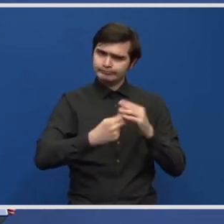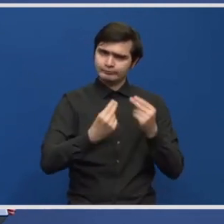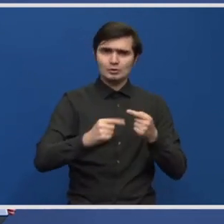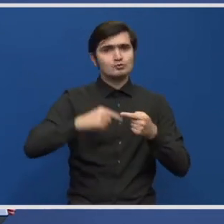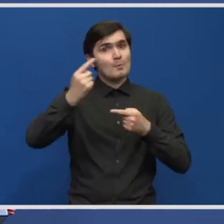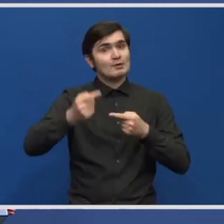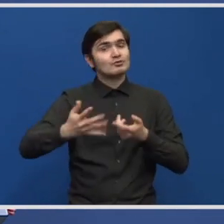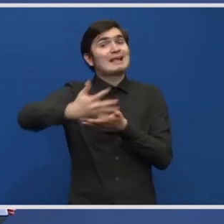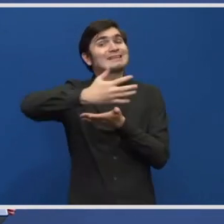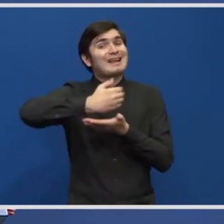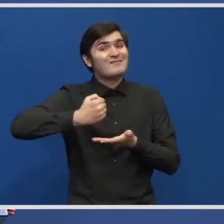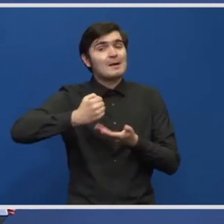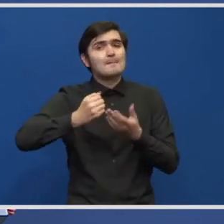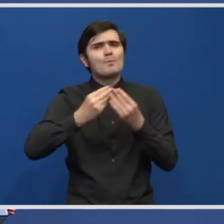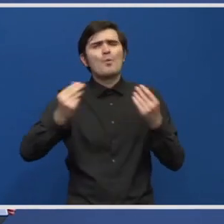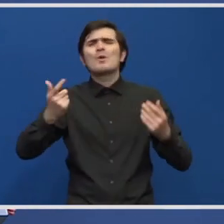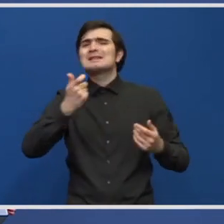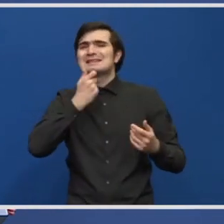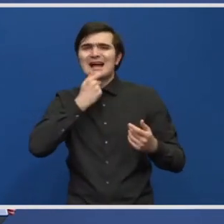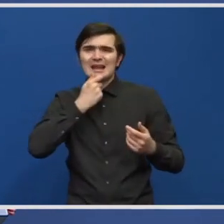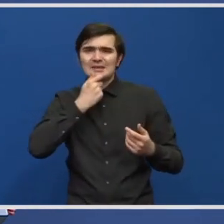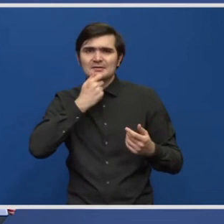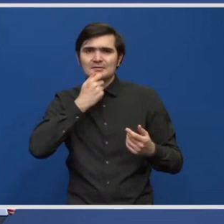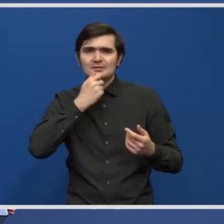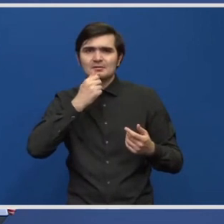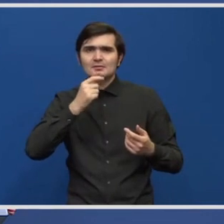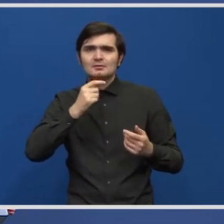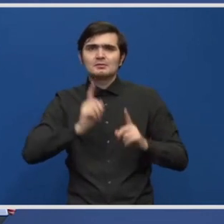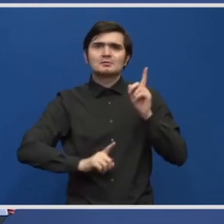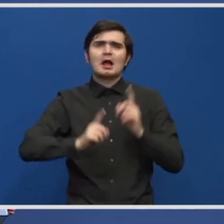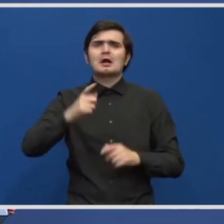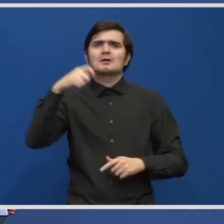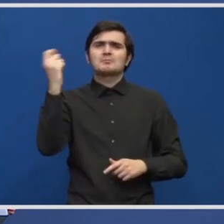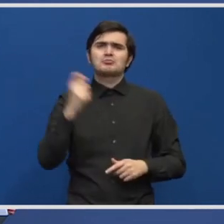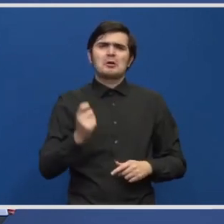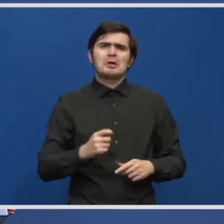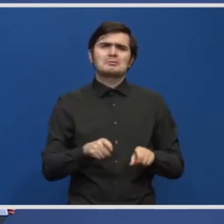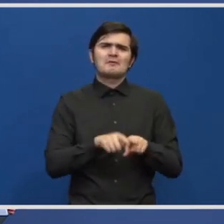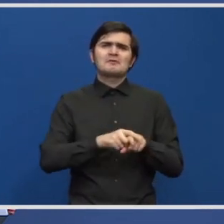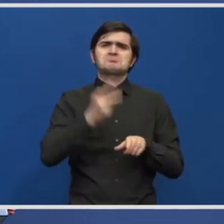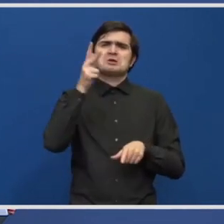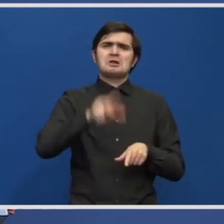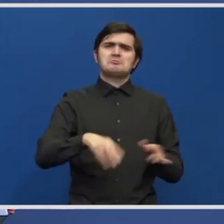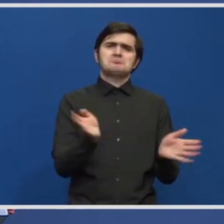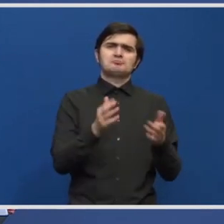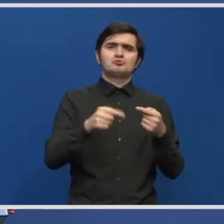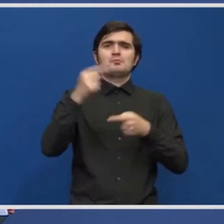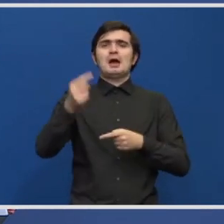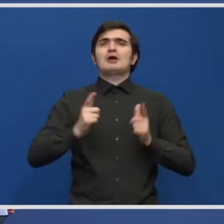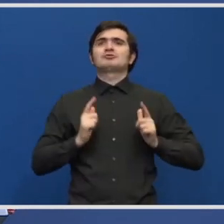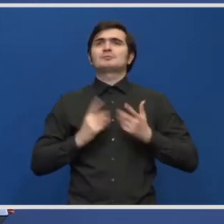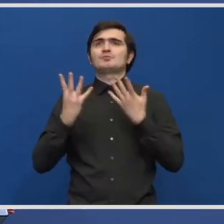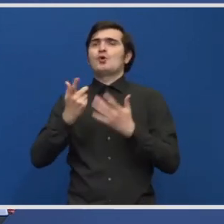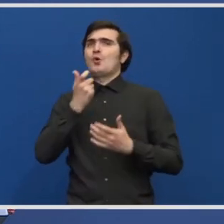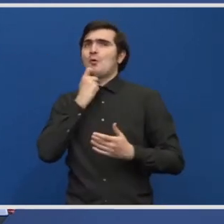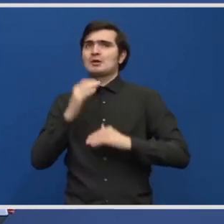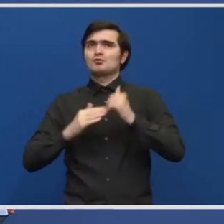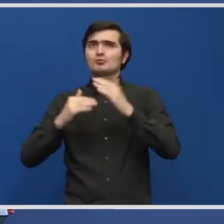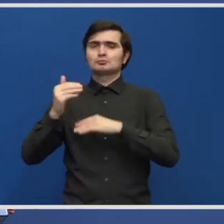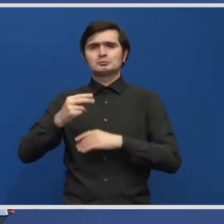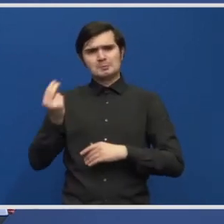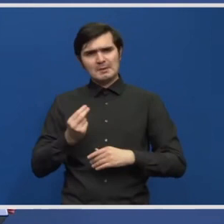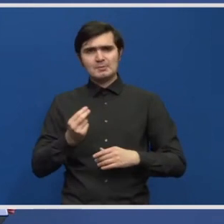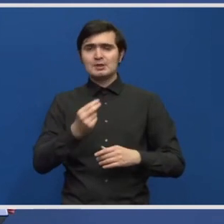salvăm enorm de mulți ani în implementare. În loc să avem un proiect fușerit în 3 luni de zile și după aceea să stăm 9 ani în construcție, loc de 2,